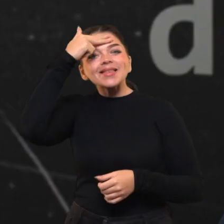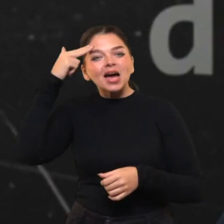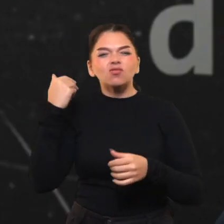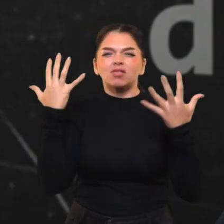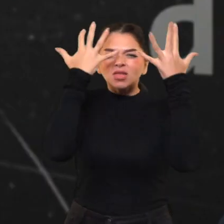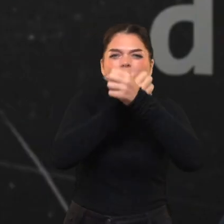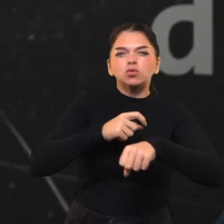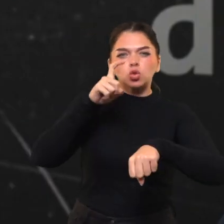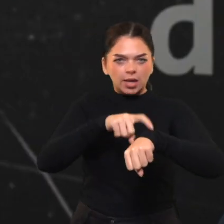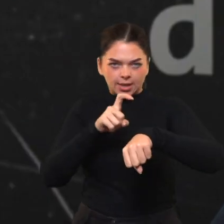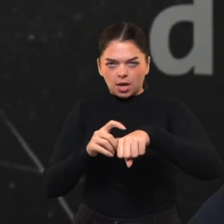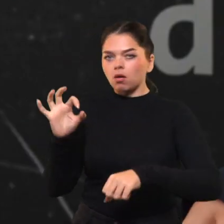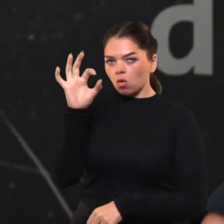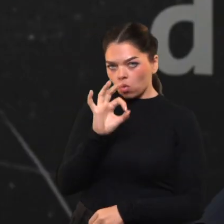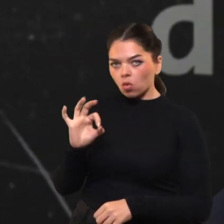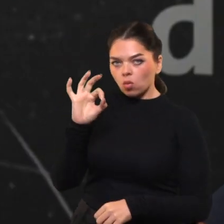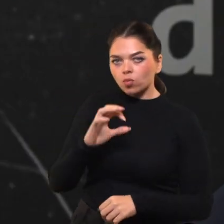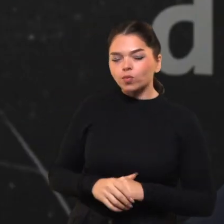Lietuvą, tokie tamsūs laikai,